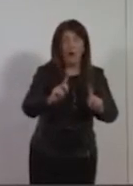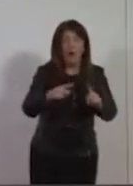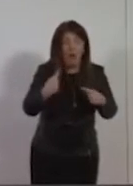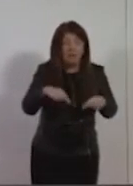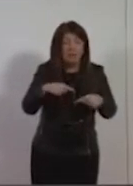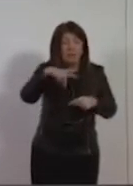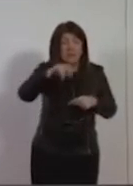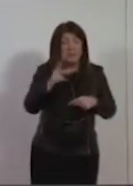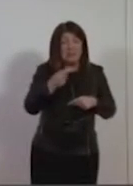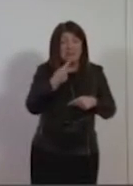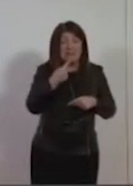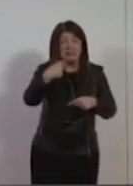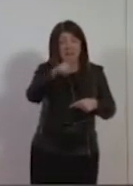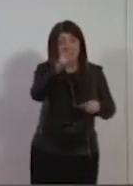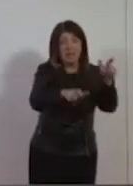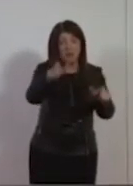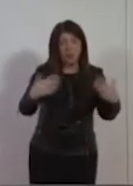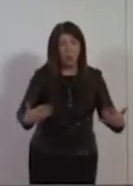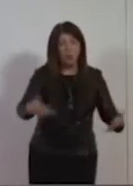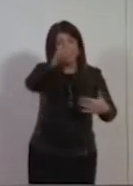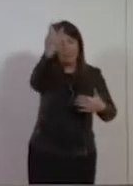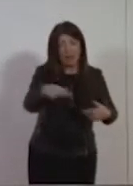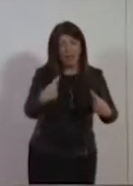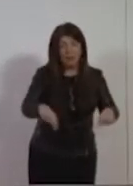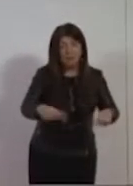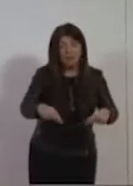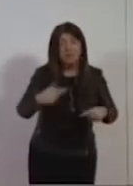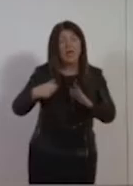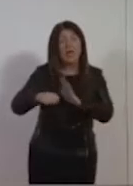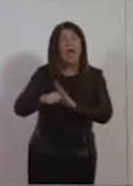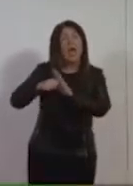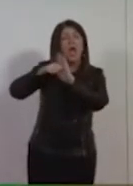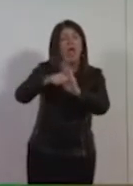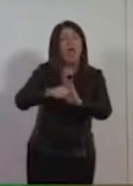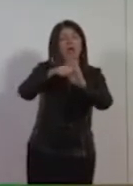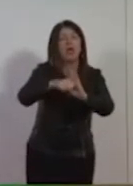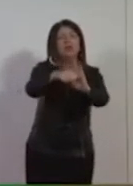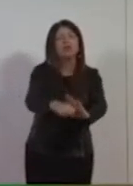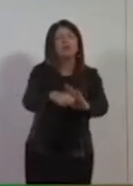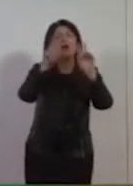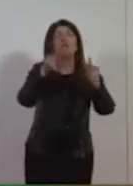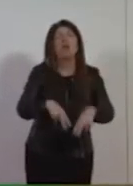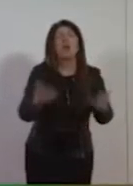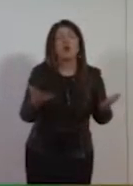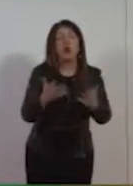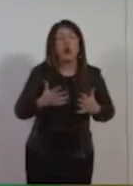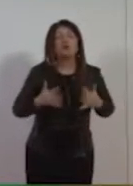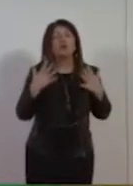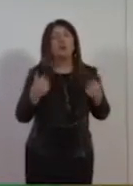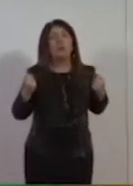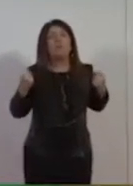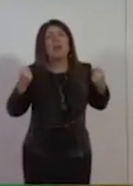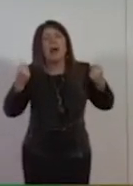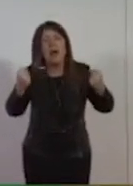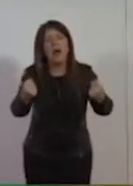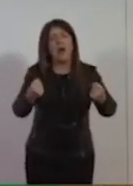qui, è il partito che ha ereditato e porta dentro di sé i corpi, i pilastri, le essenze